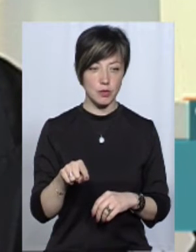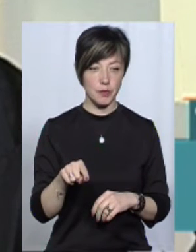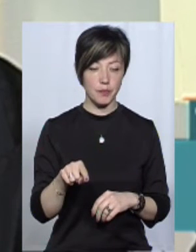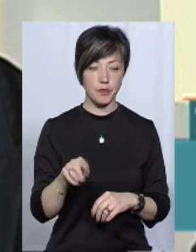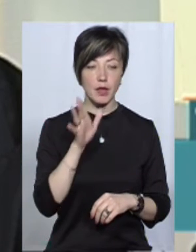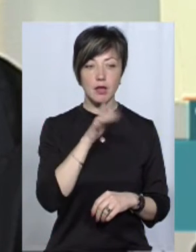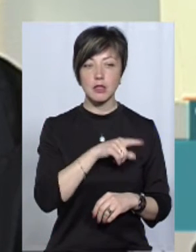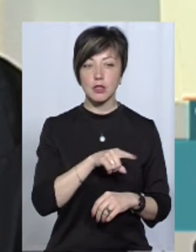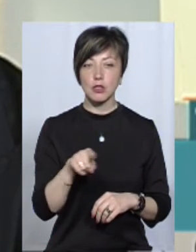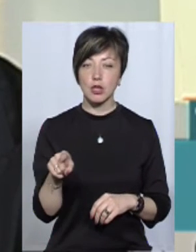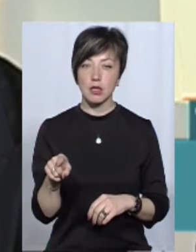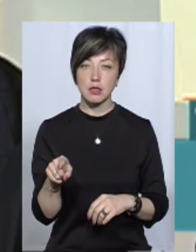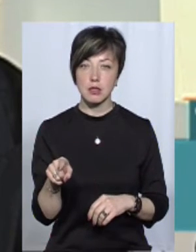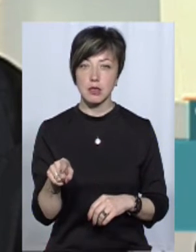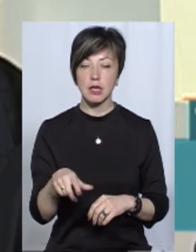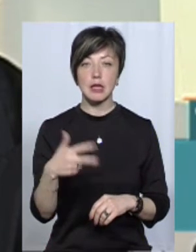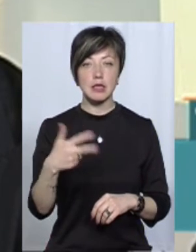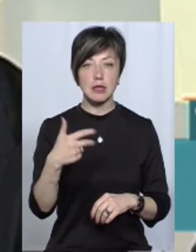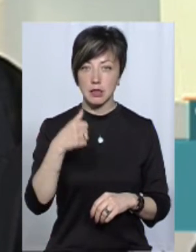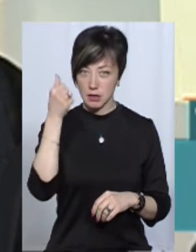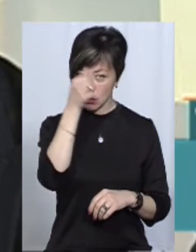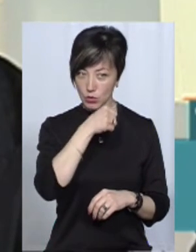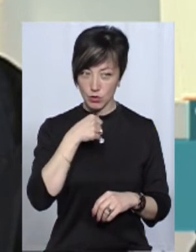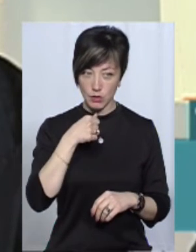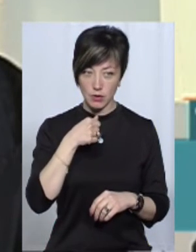За час 30 років